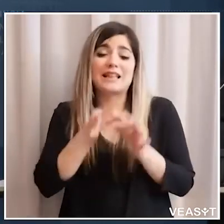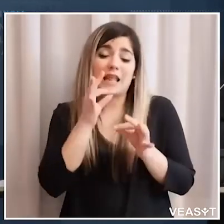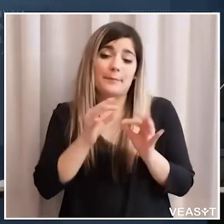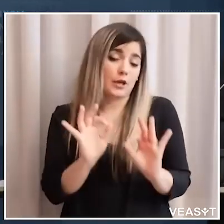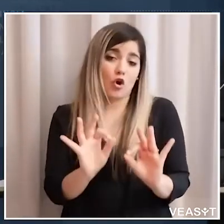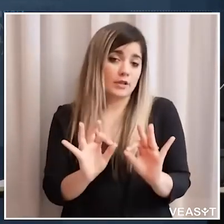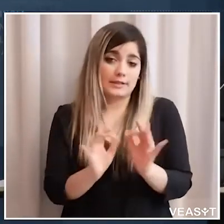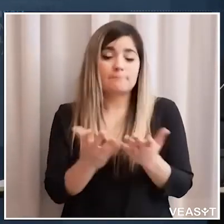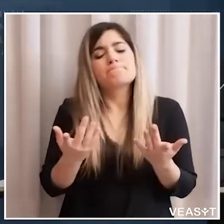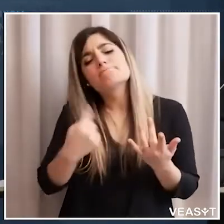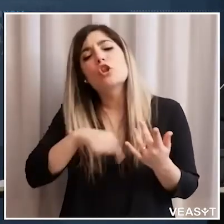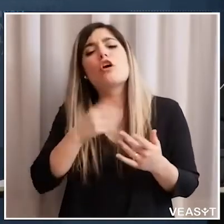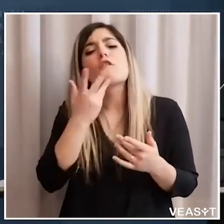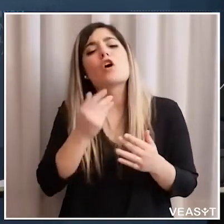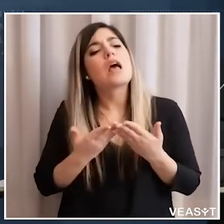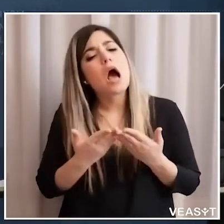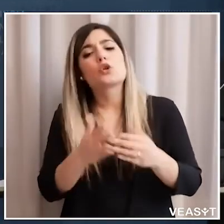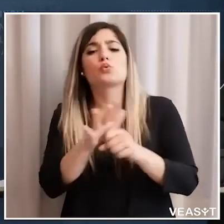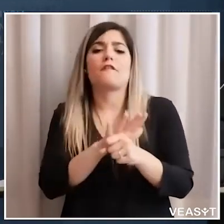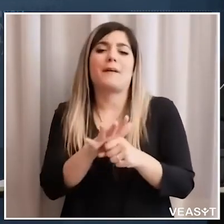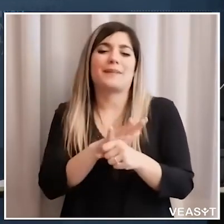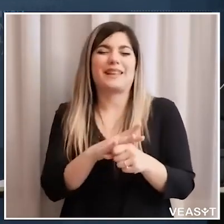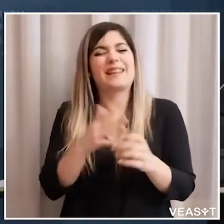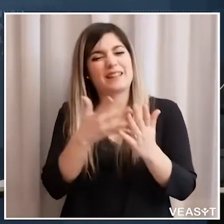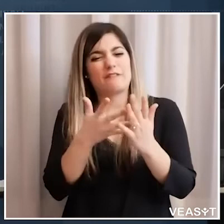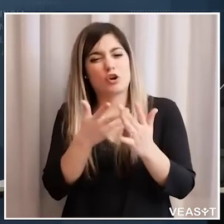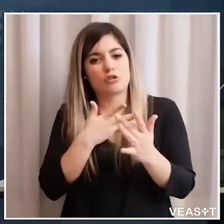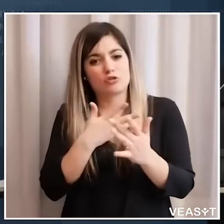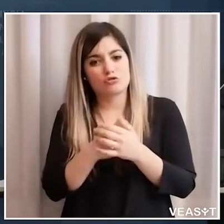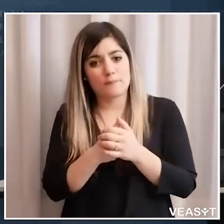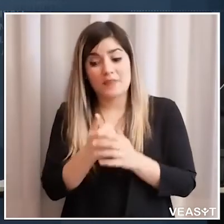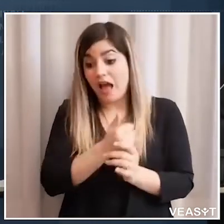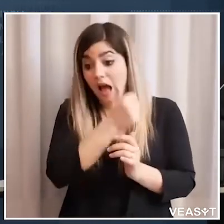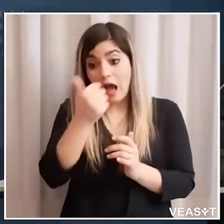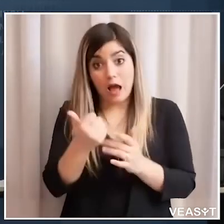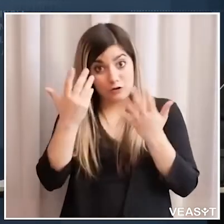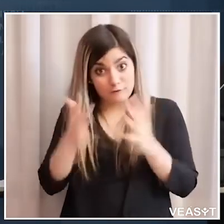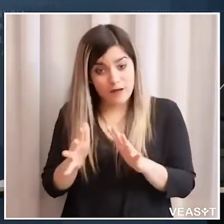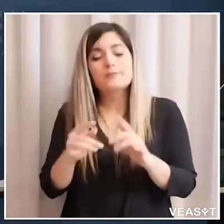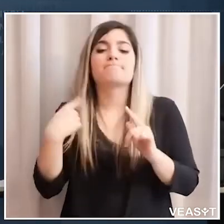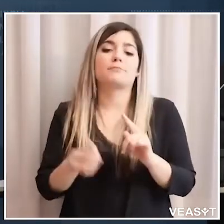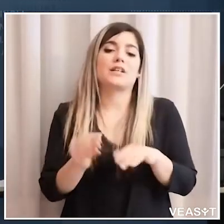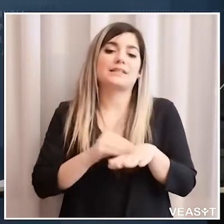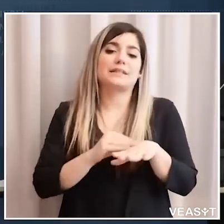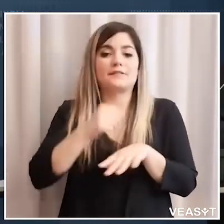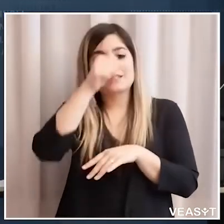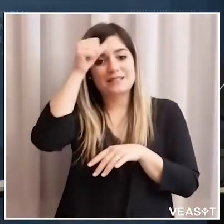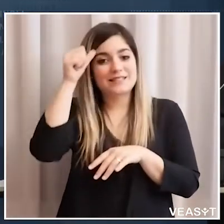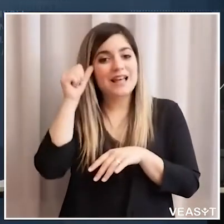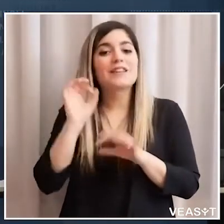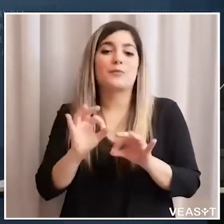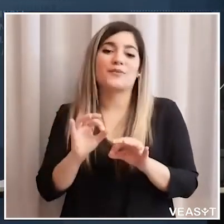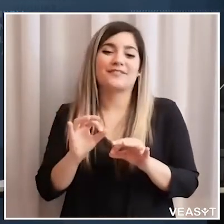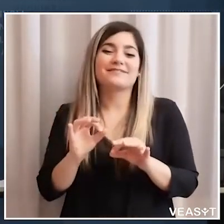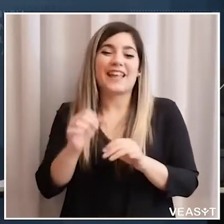vuole essere un segnale un aiuto appunto per queste famiglie finito l'anno scolastico poi partiranno i servizi estivi e quindi